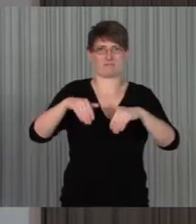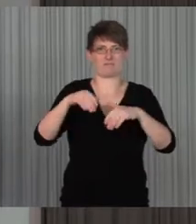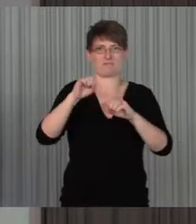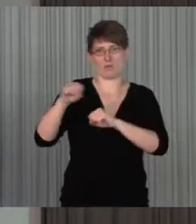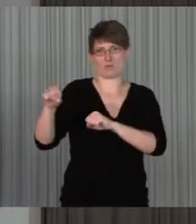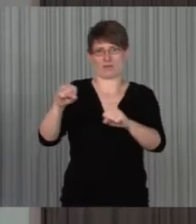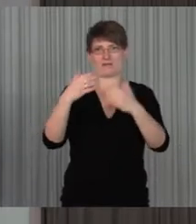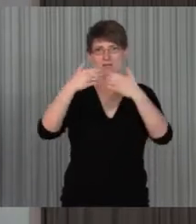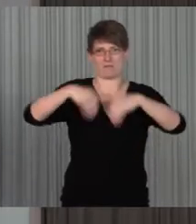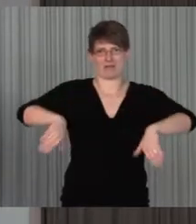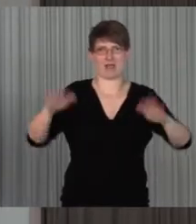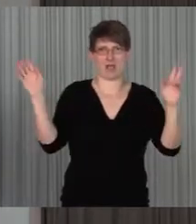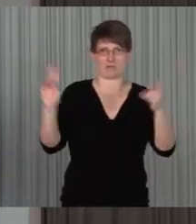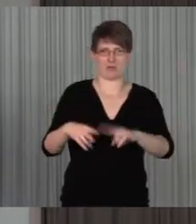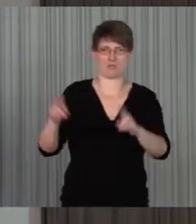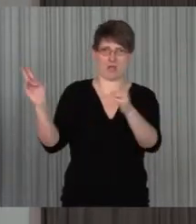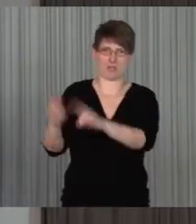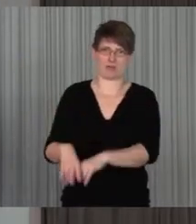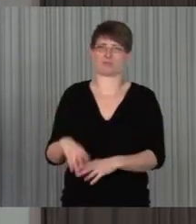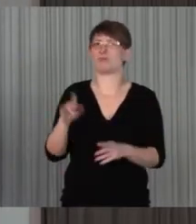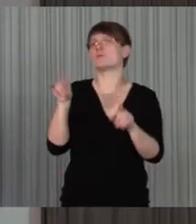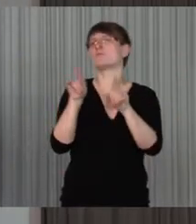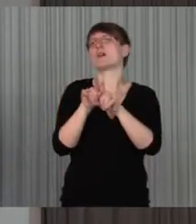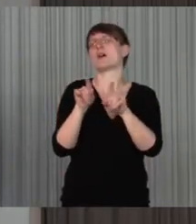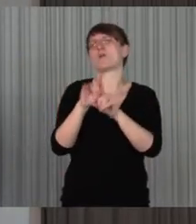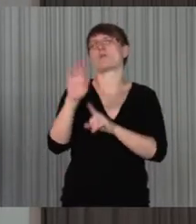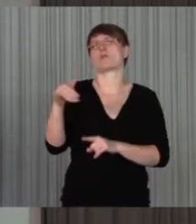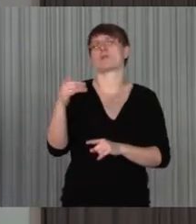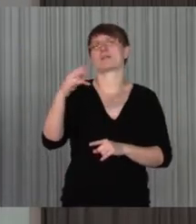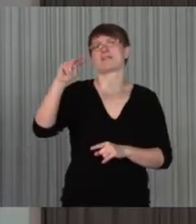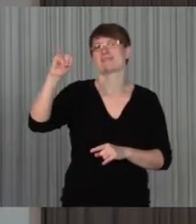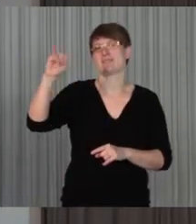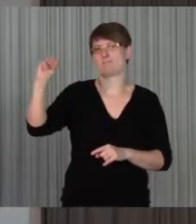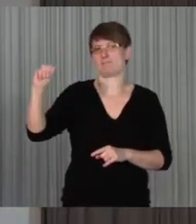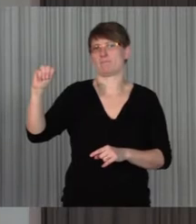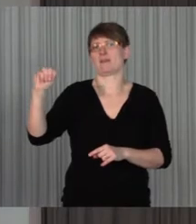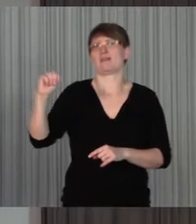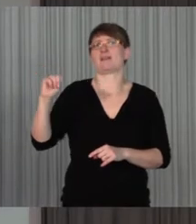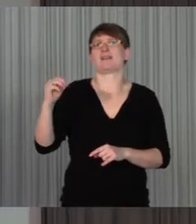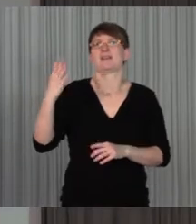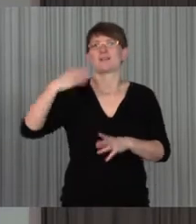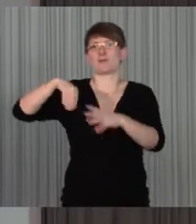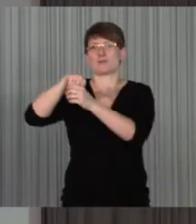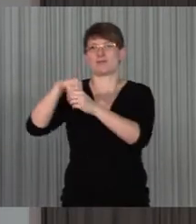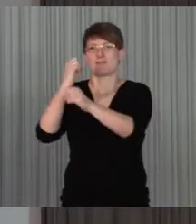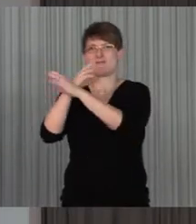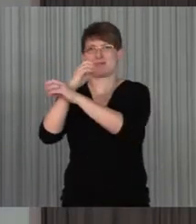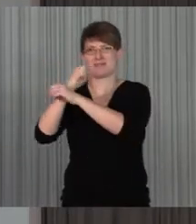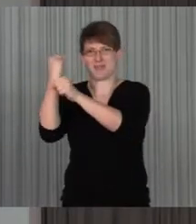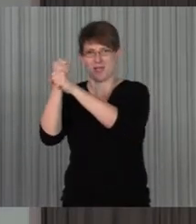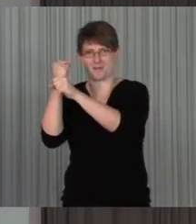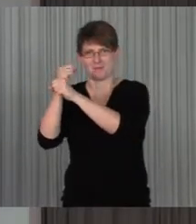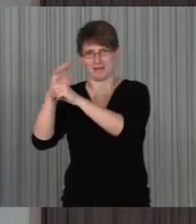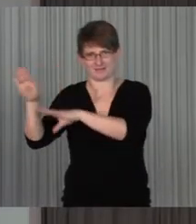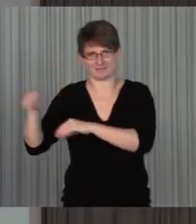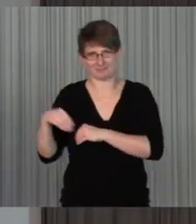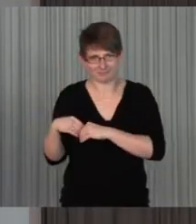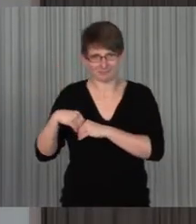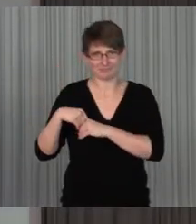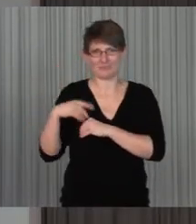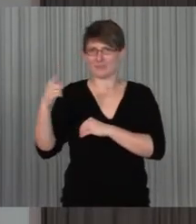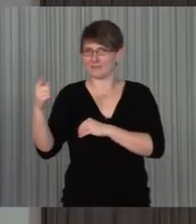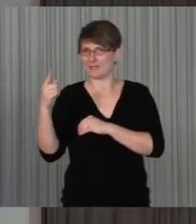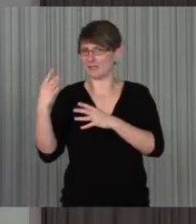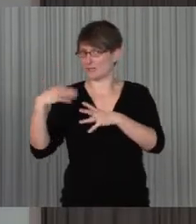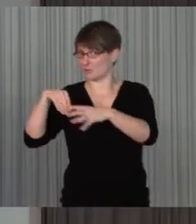Auch hier greife ich auf die Erfahrung aus dem Projekt von Nibben, also inklusive Medienarbeit viel zurück, sozusagen die Inklusion